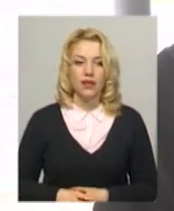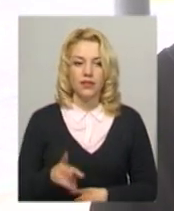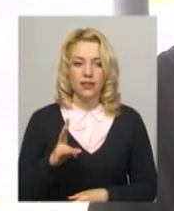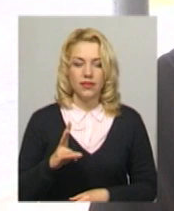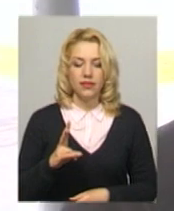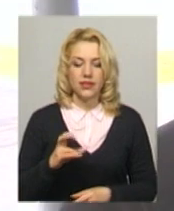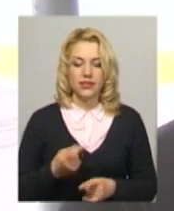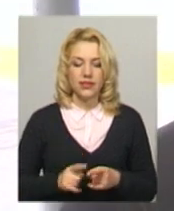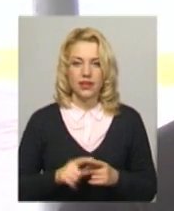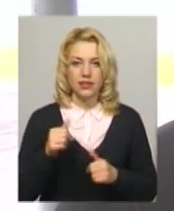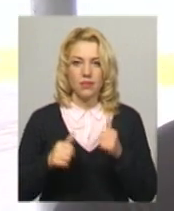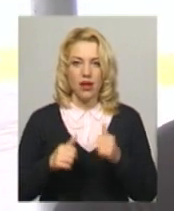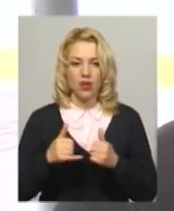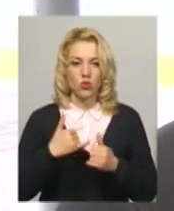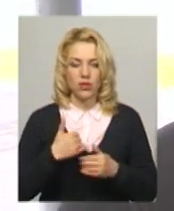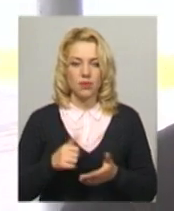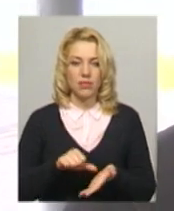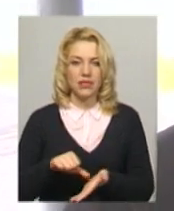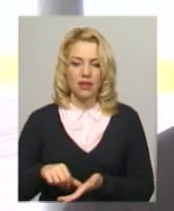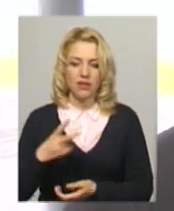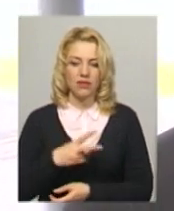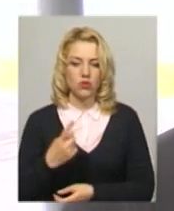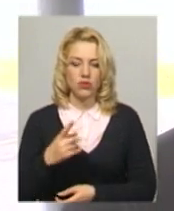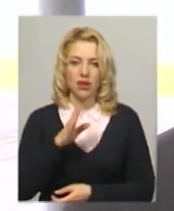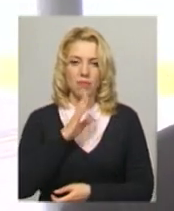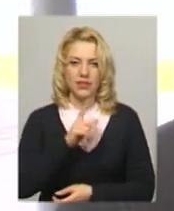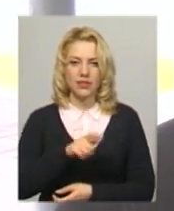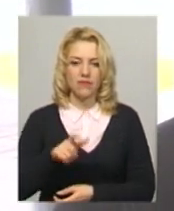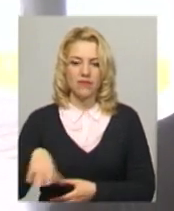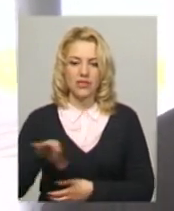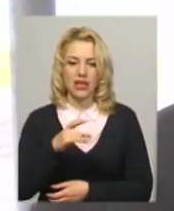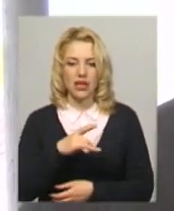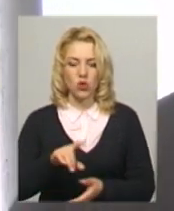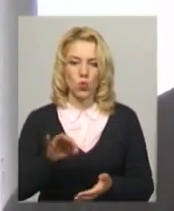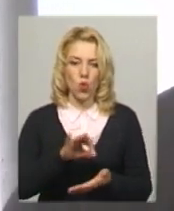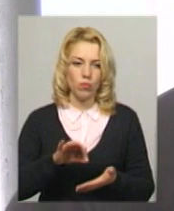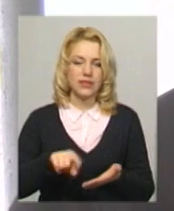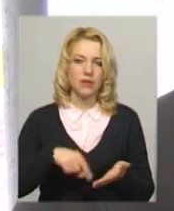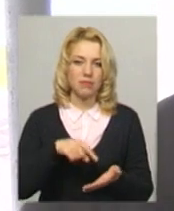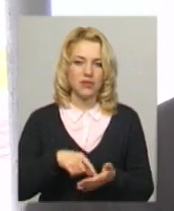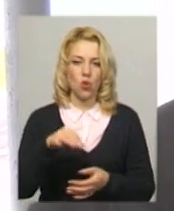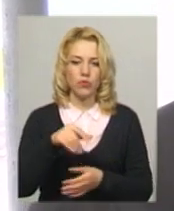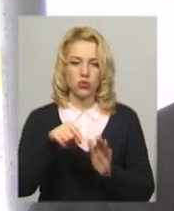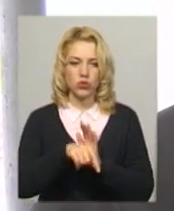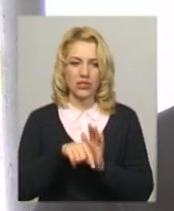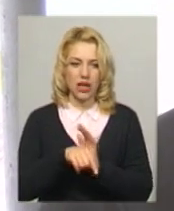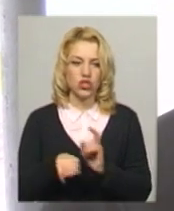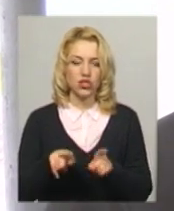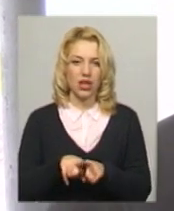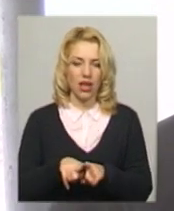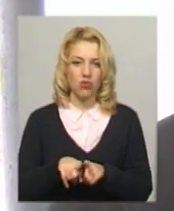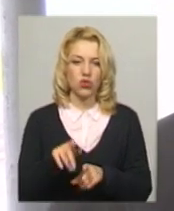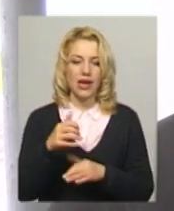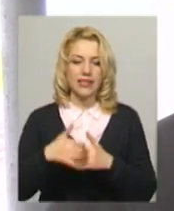даних змаганнях у нас представлена 21 представниця всіх районів області та міста обласного значення. Також серед